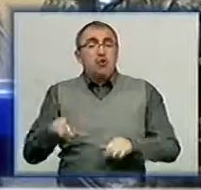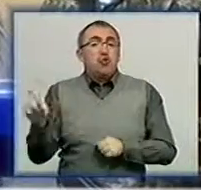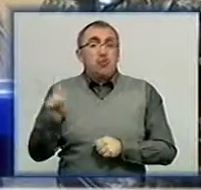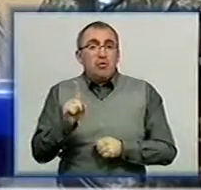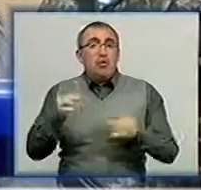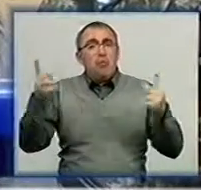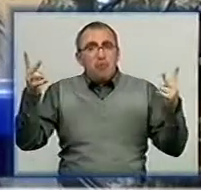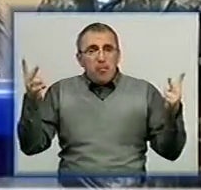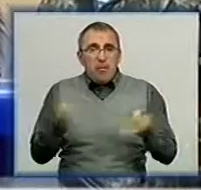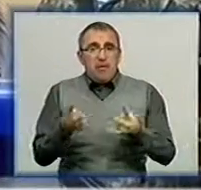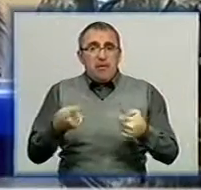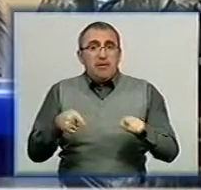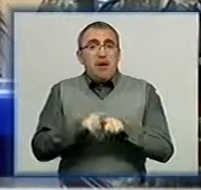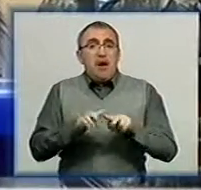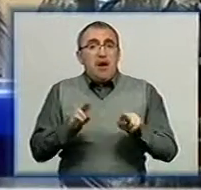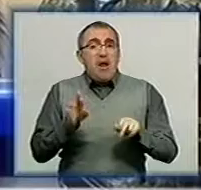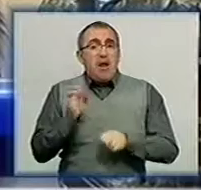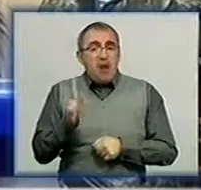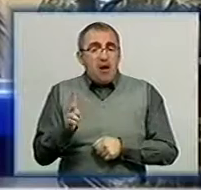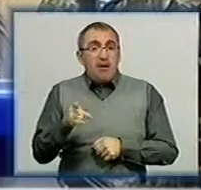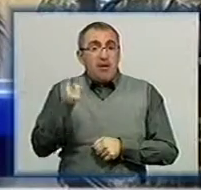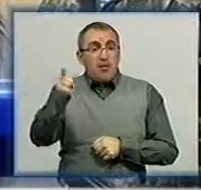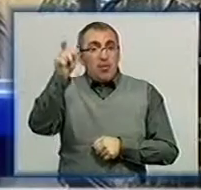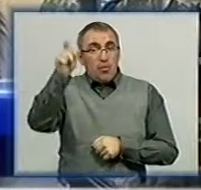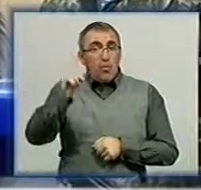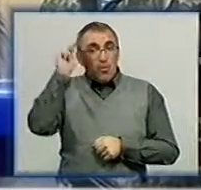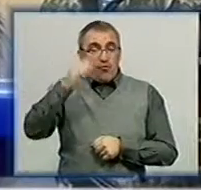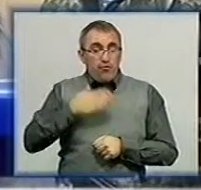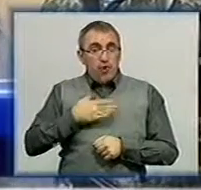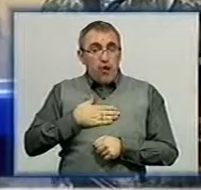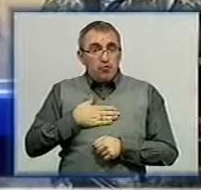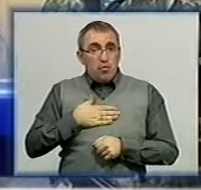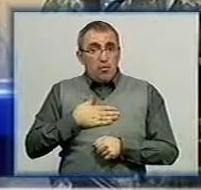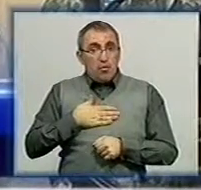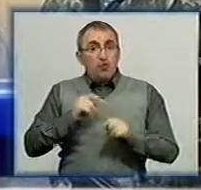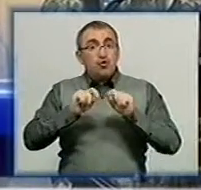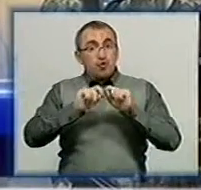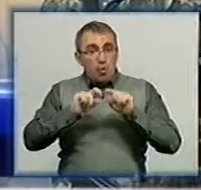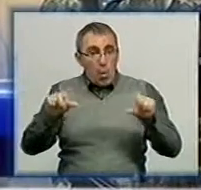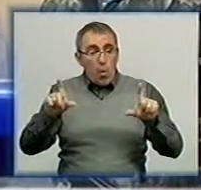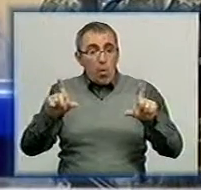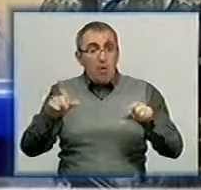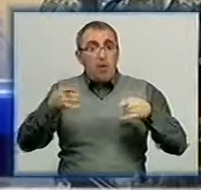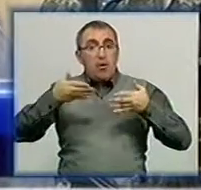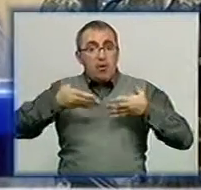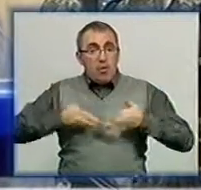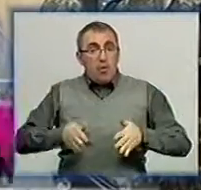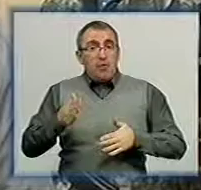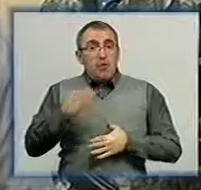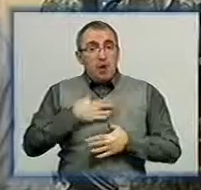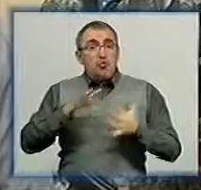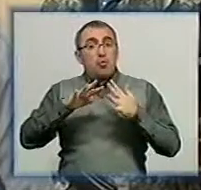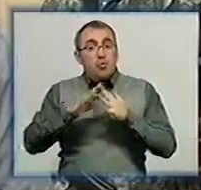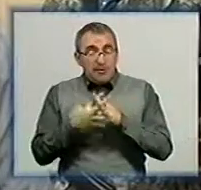потрібно, так як ця людина навчалася в нашій школі, народилася в нашому